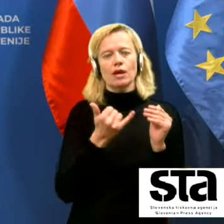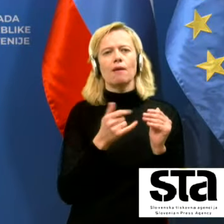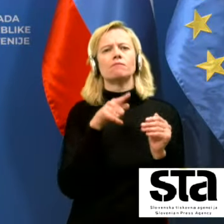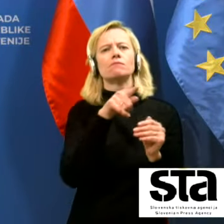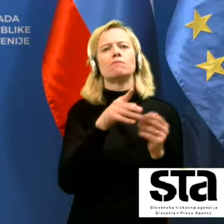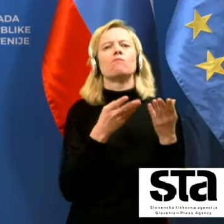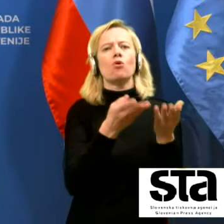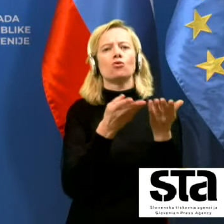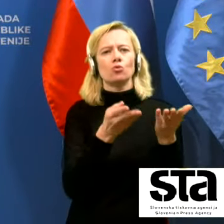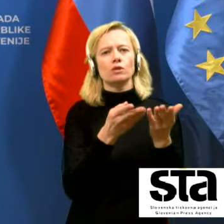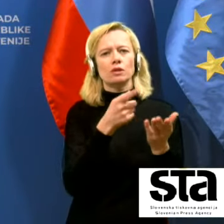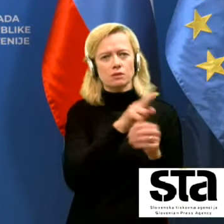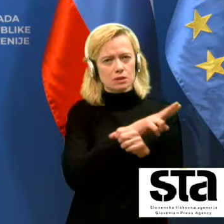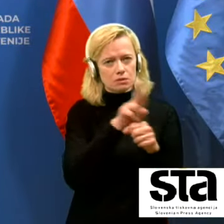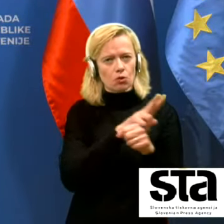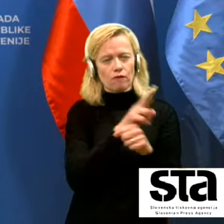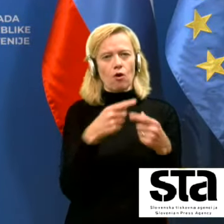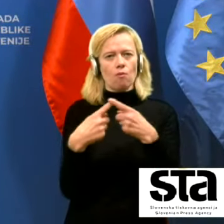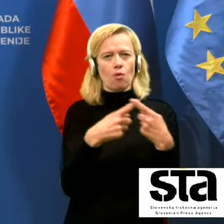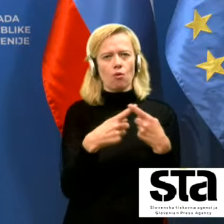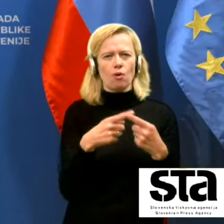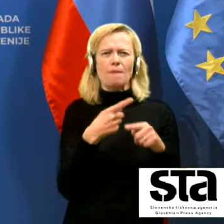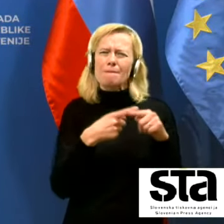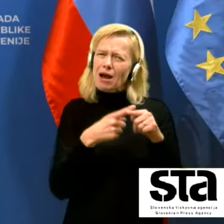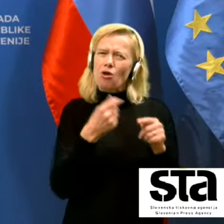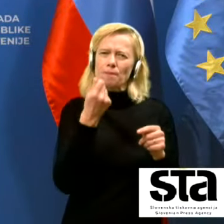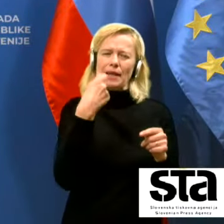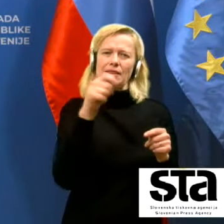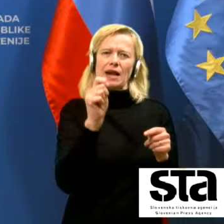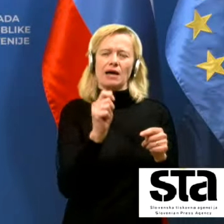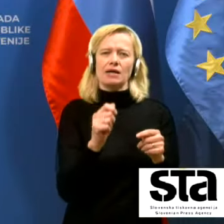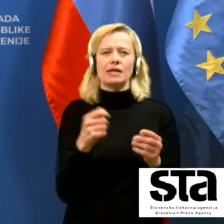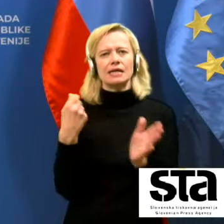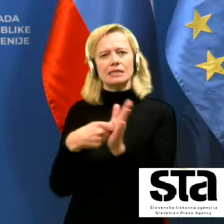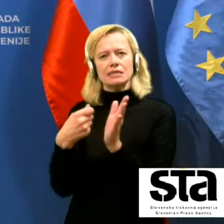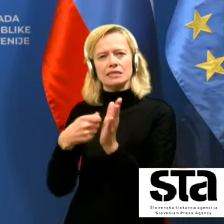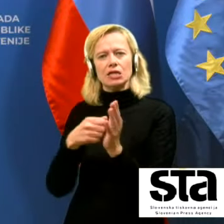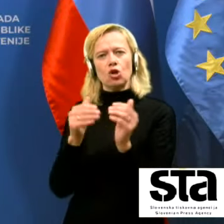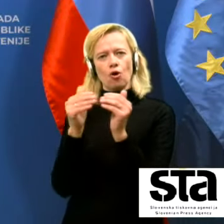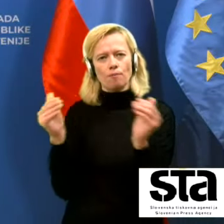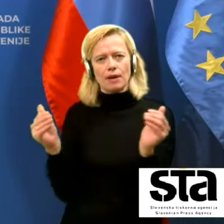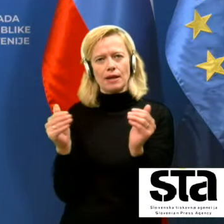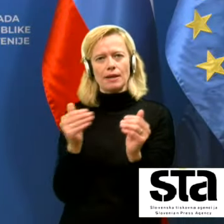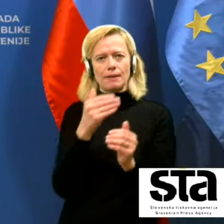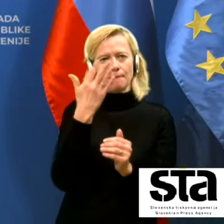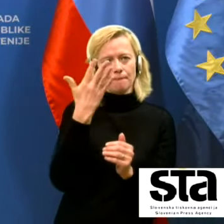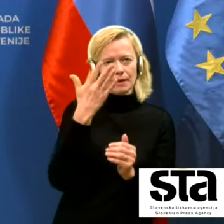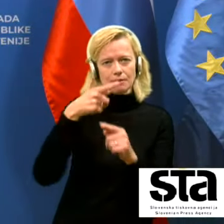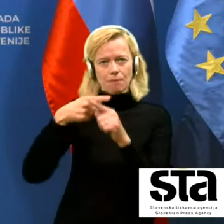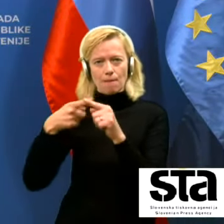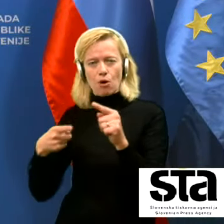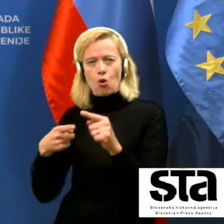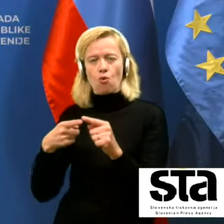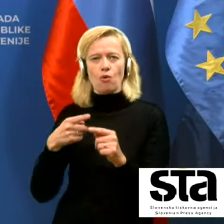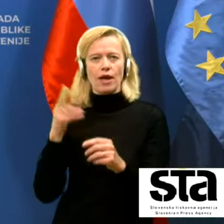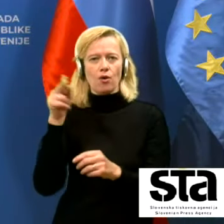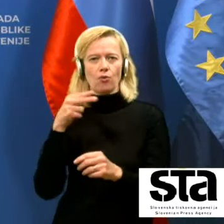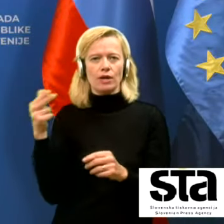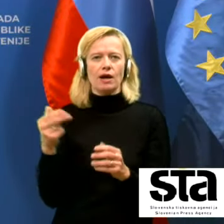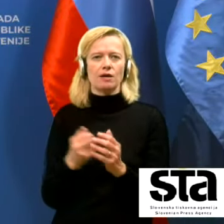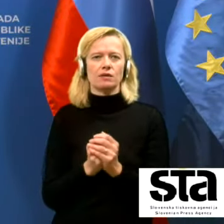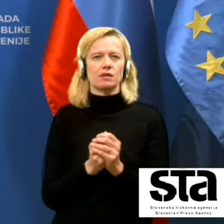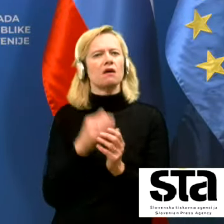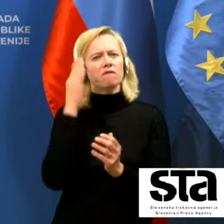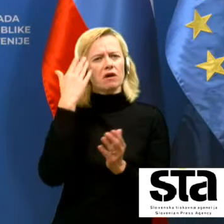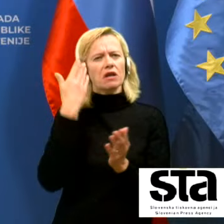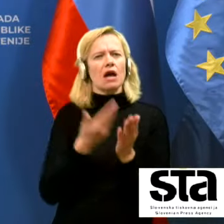izpolnjeval pogoje, bil nekoliko predrak. Ceno smo omejili zdaj pri 5,5 evrov. verjamem pa,